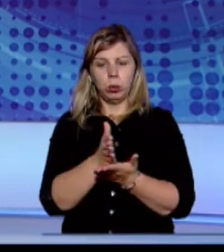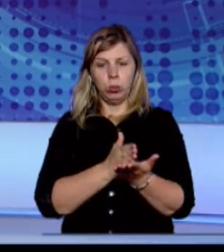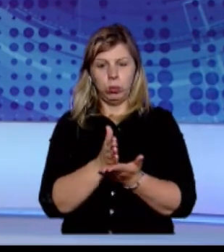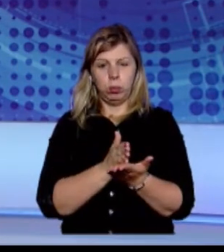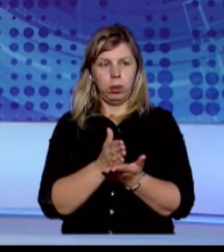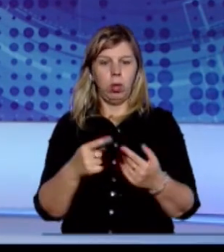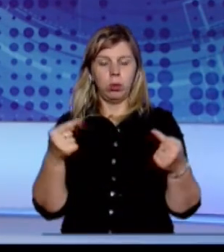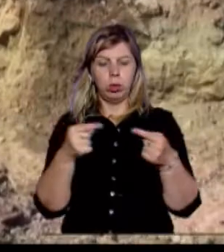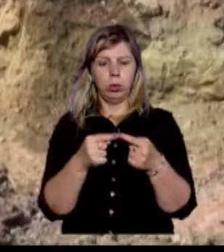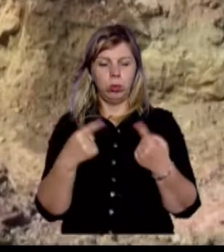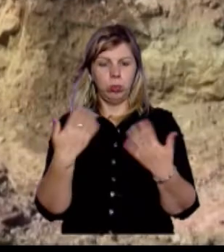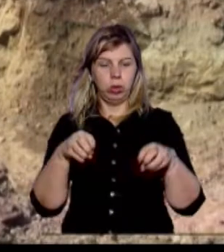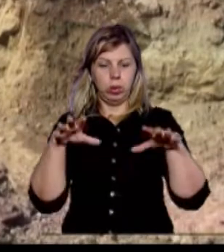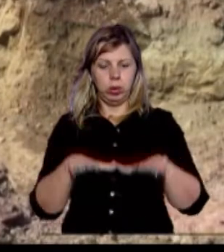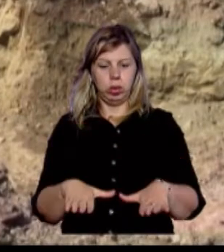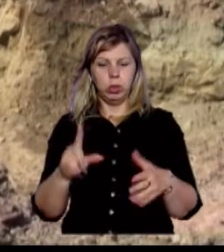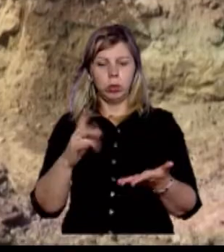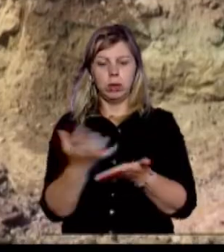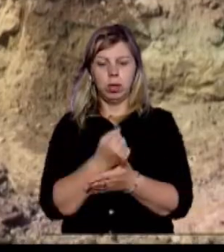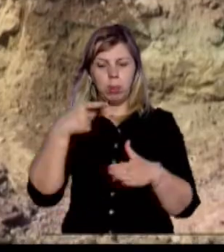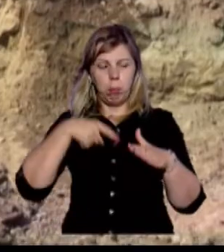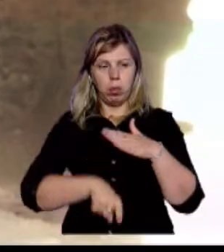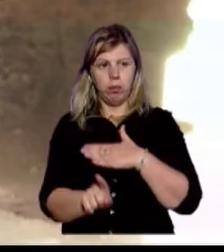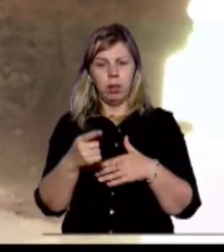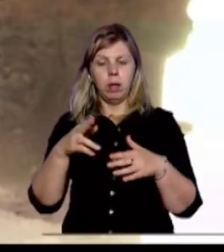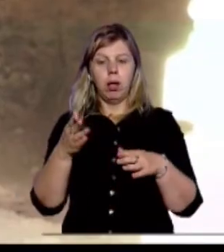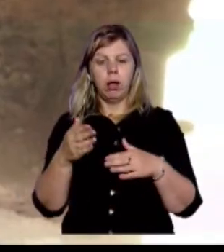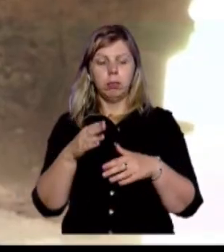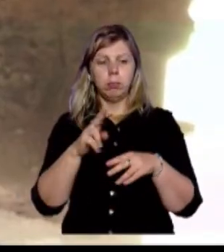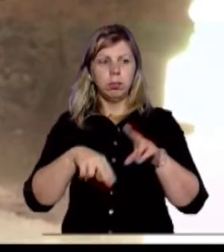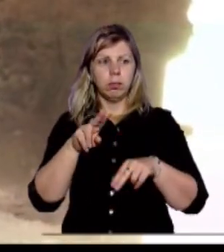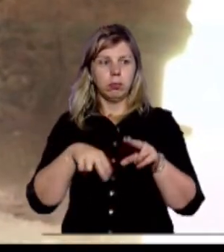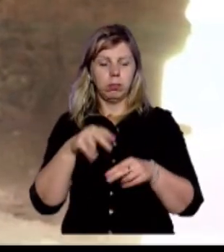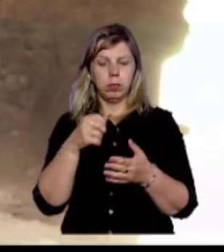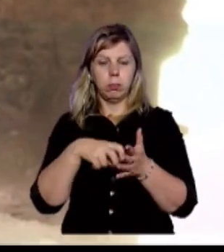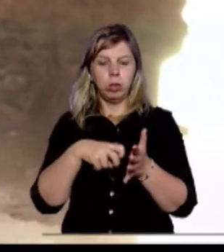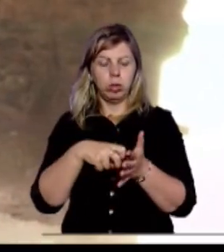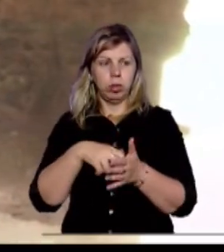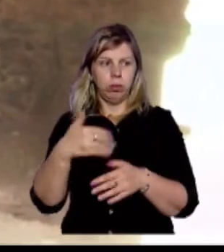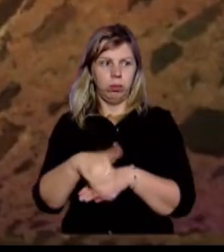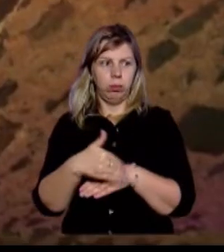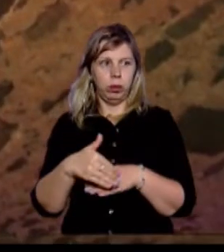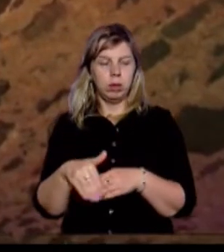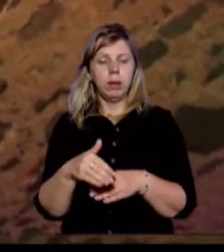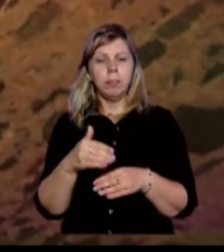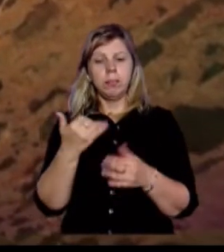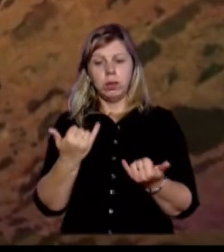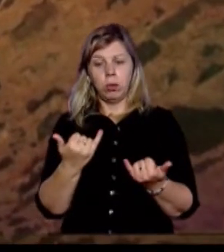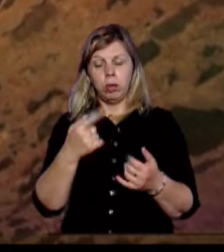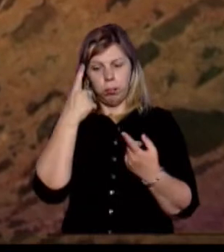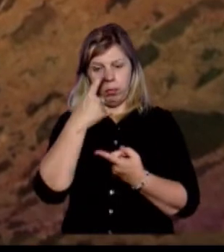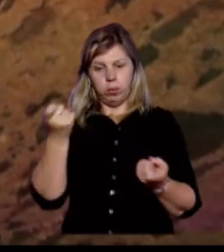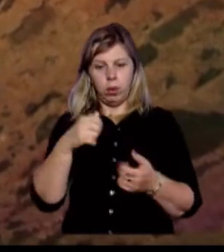винесла остаточний висновок щодо знайдених підвалів під час будівельних робіт поблизу площі Поштової в Ужгороді. Про це сьогодні